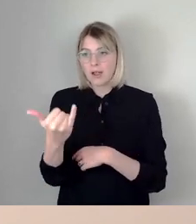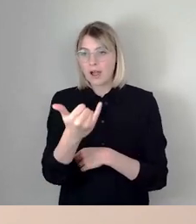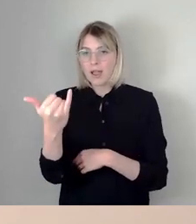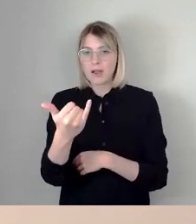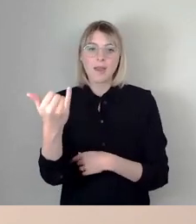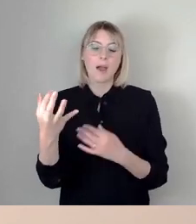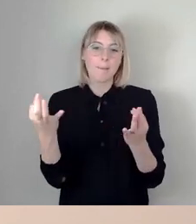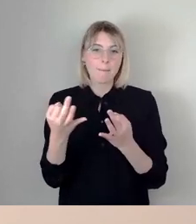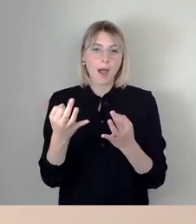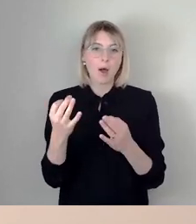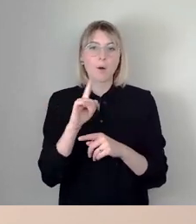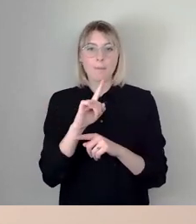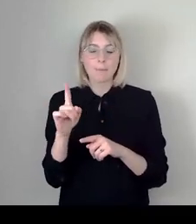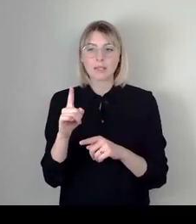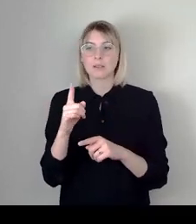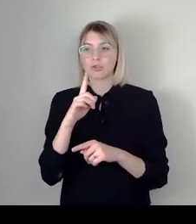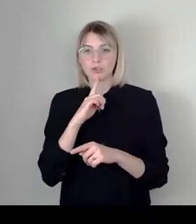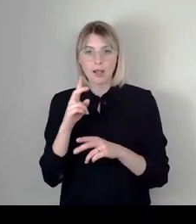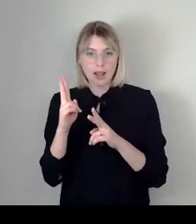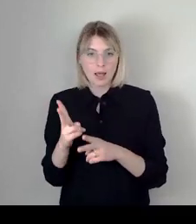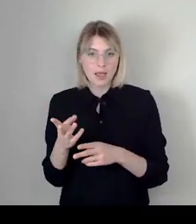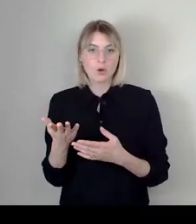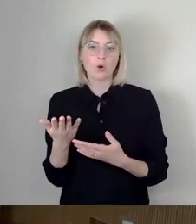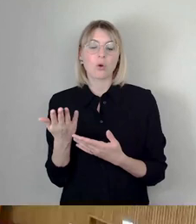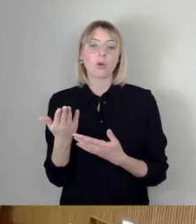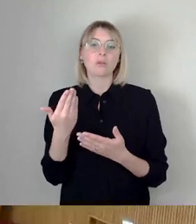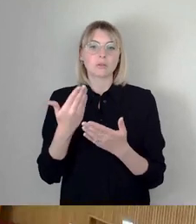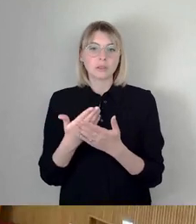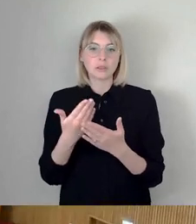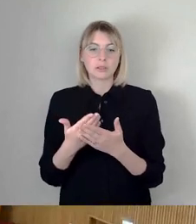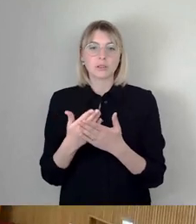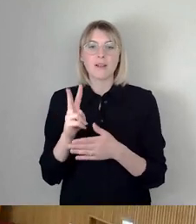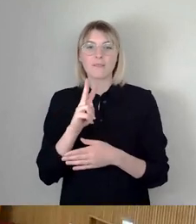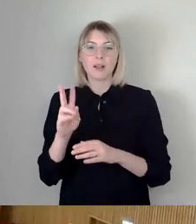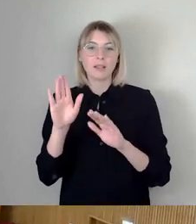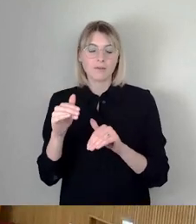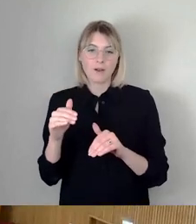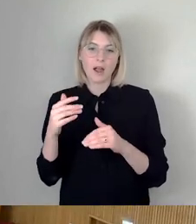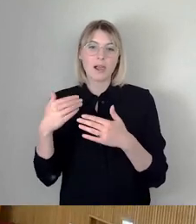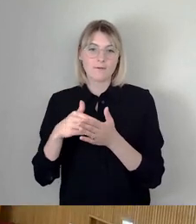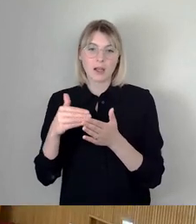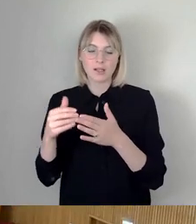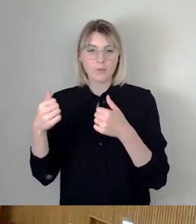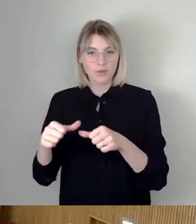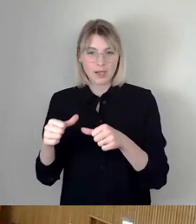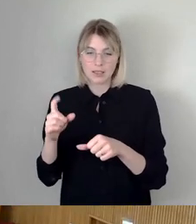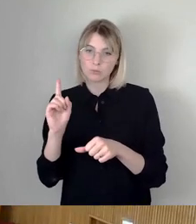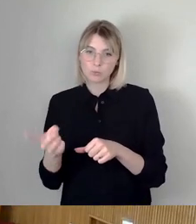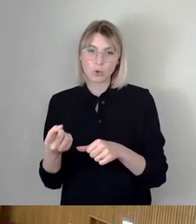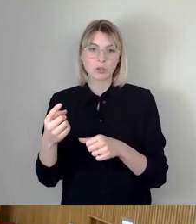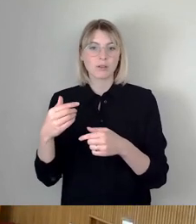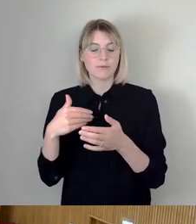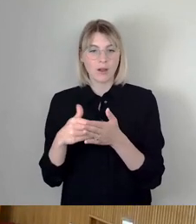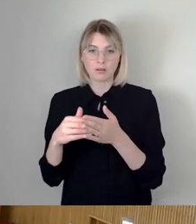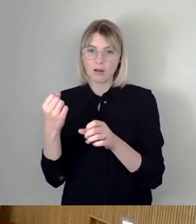dass also erstmal überhaupt stillgelegt werden kann. Insofern wird auch Vattenfall weiter verpflichtet sein, dort Vorkehrungen zu treffen. Und das